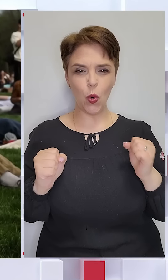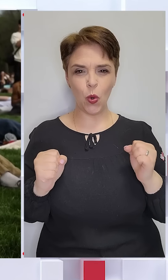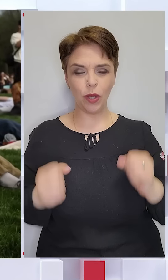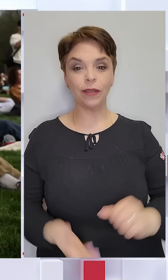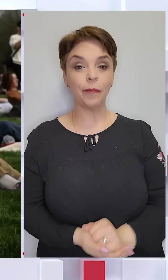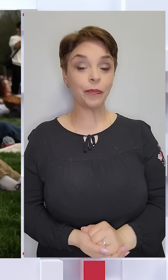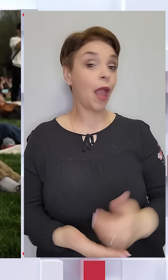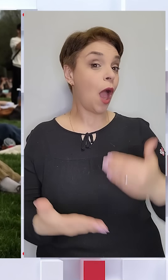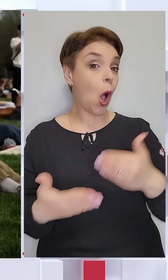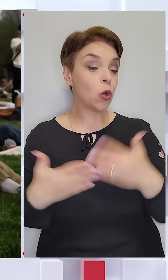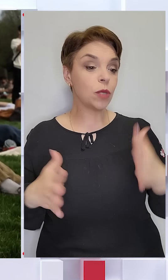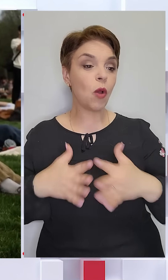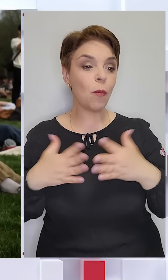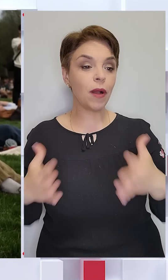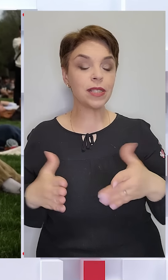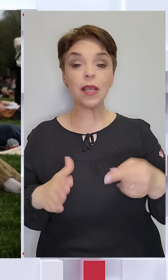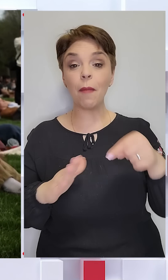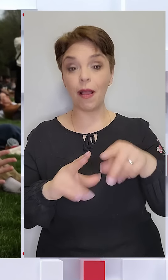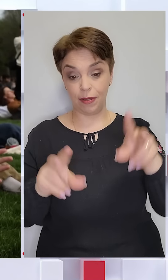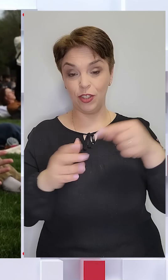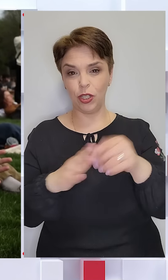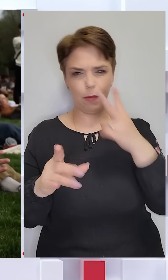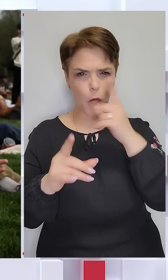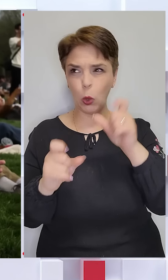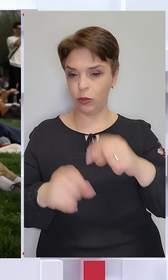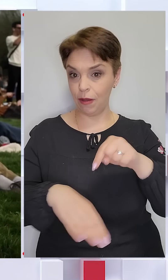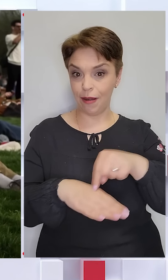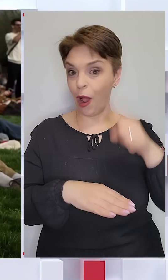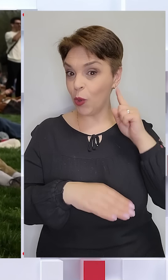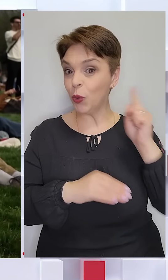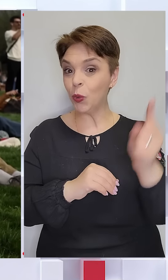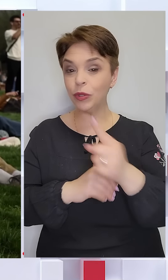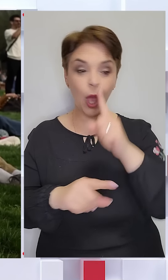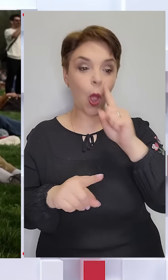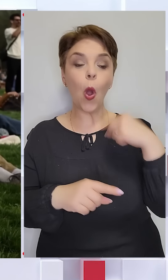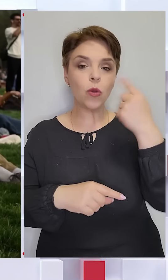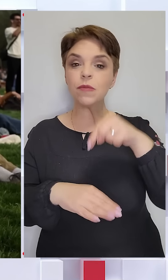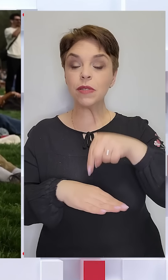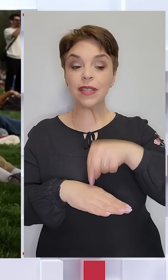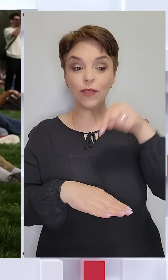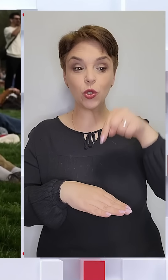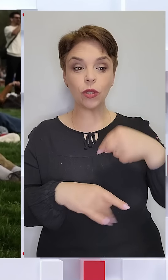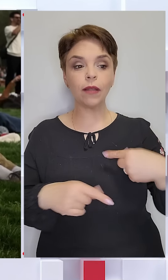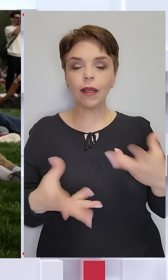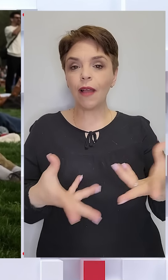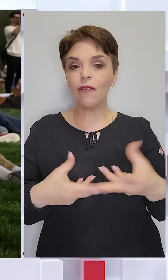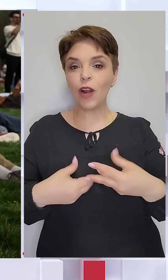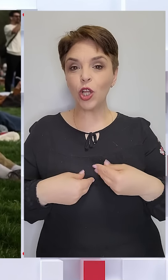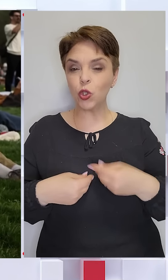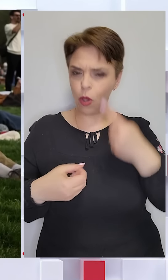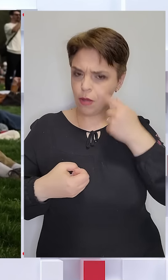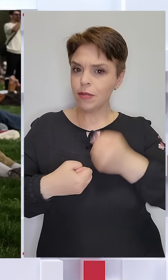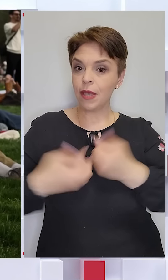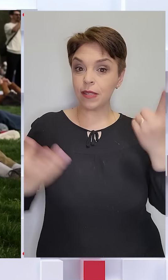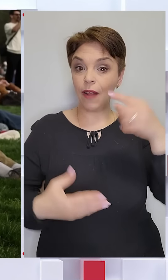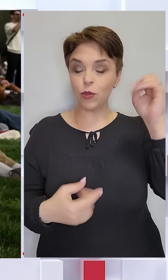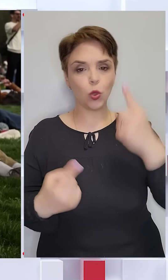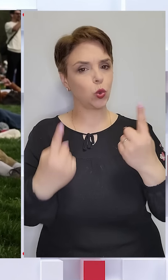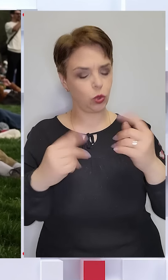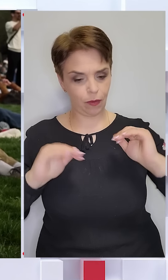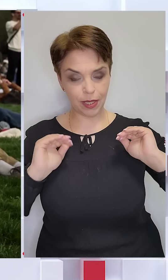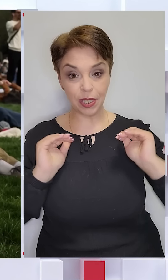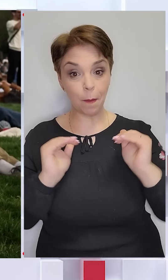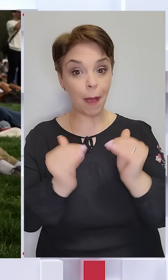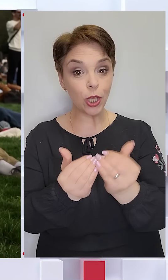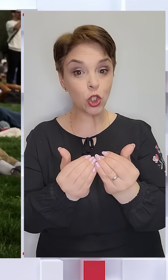Отже, ми у максимальній фазі затемнення. Чуєте, як люди реагують? Особисті відчуття. Таке враження, що яскравість сонця суттєво